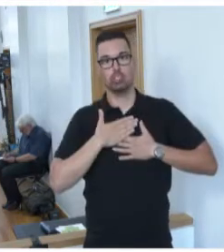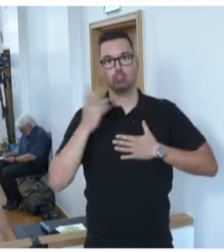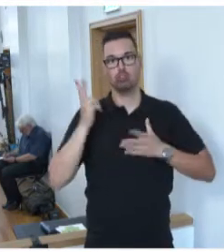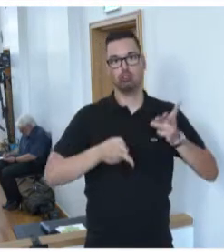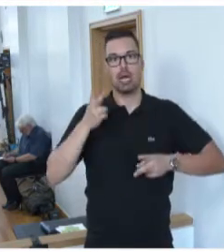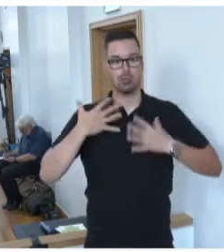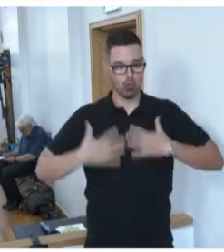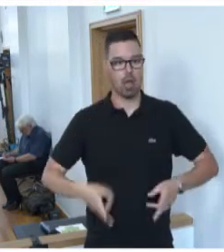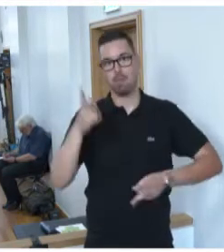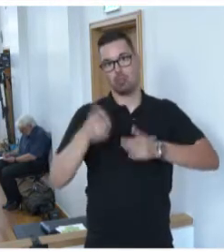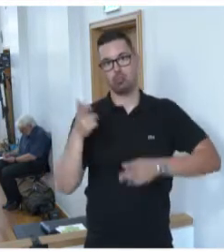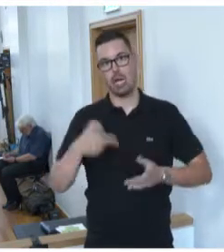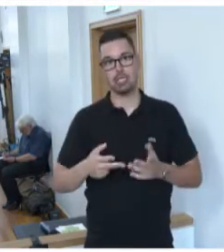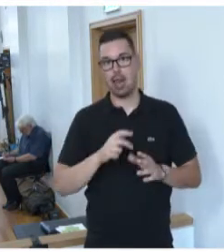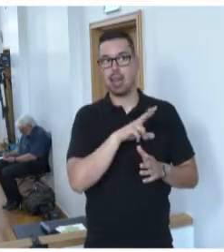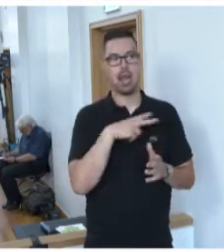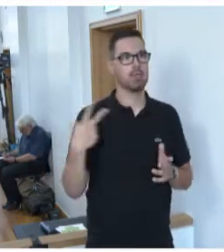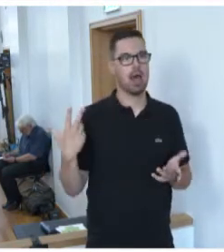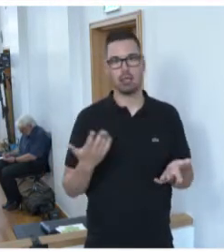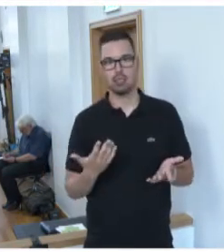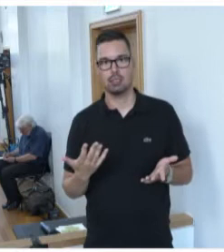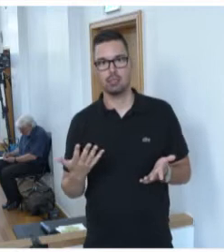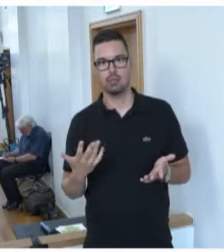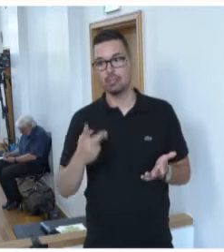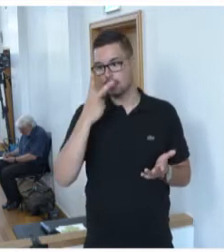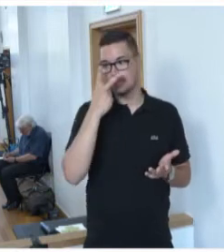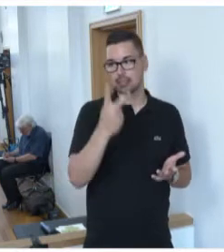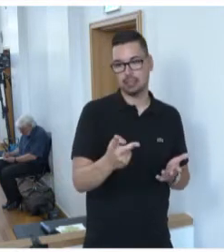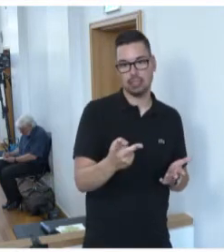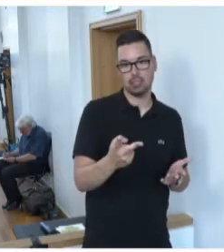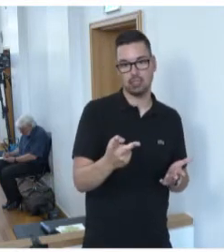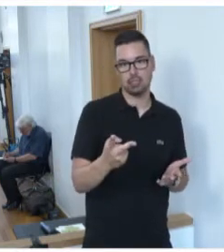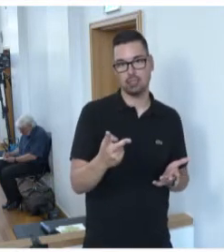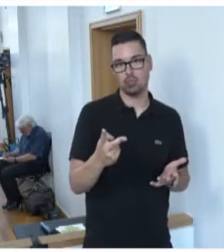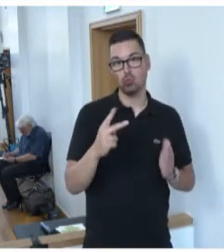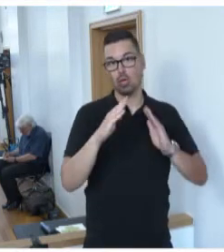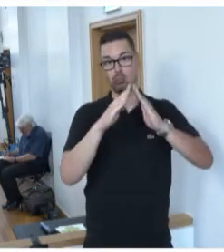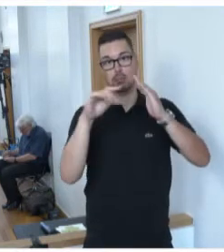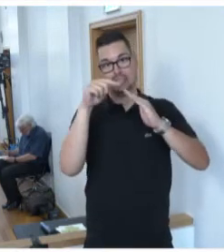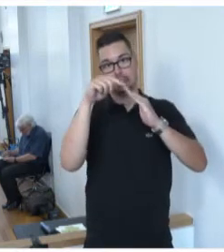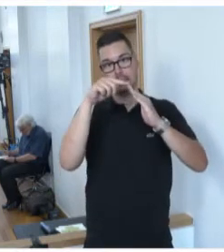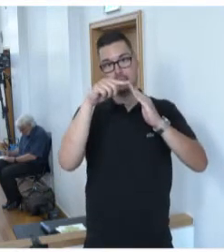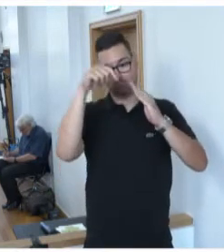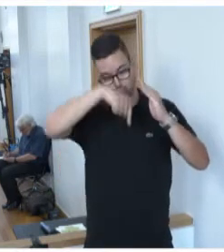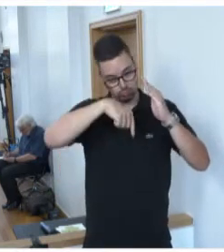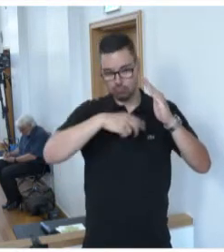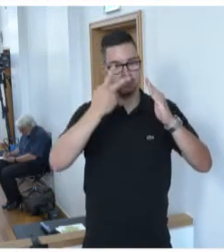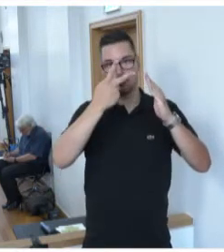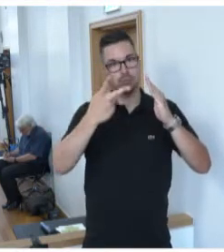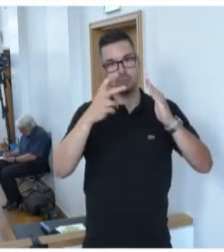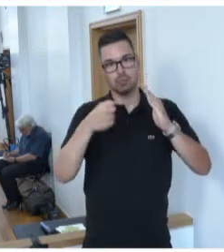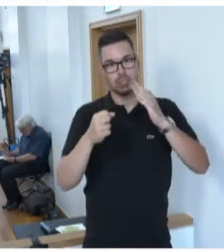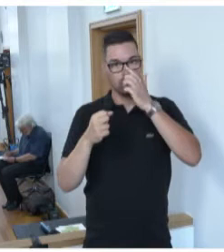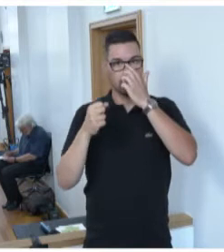oft ein Leben lang prägen. Was wir sehen, ist also die Spitze des Eisberges. Die